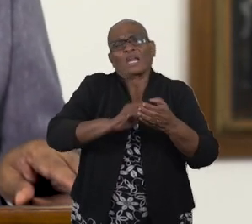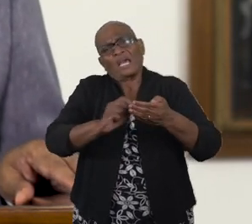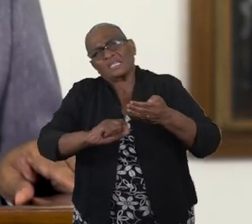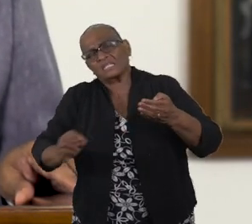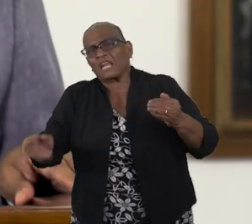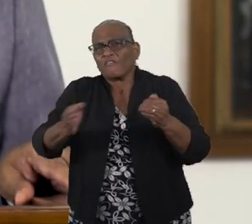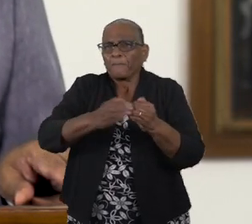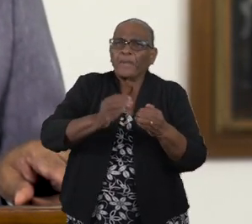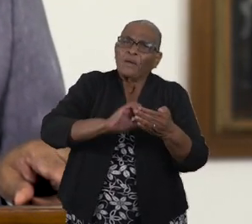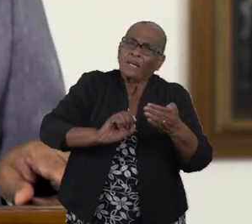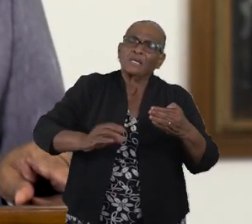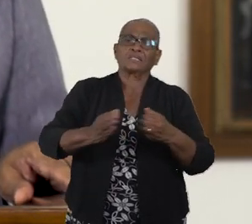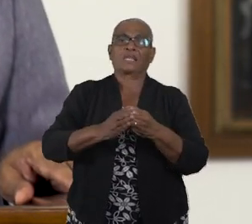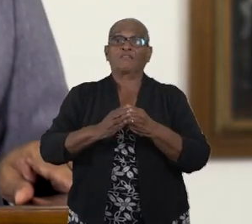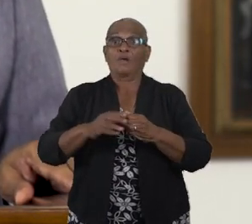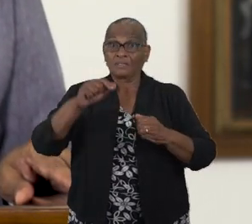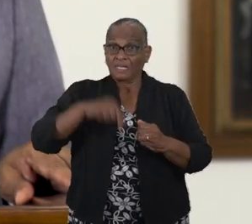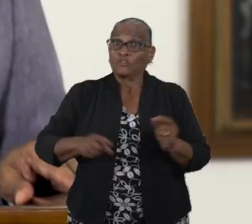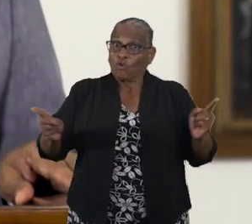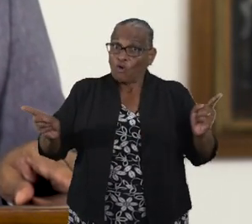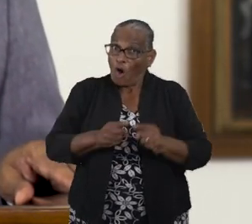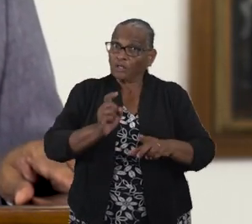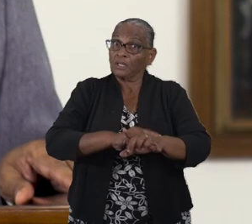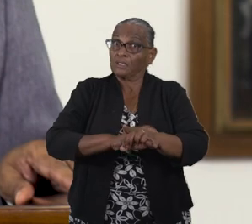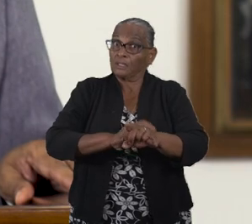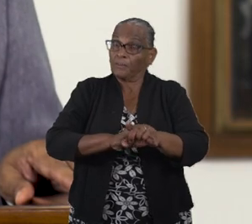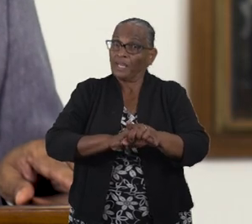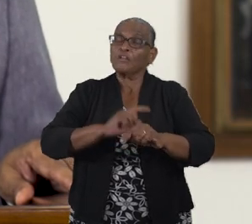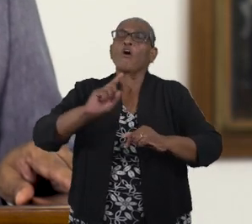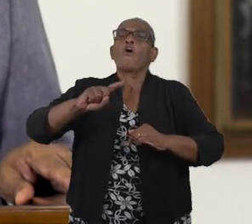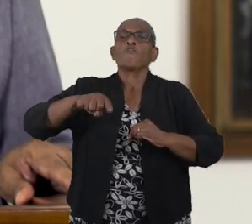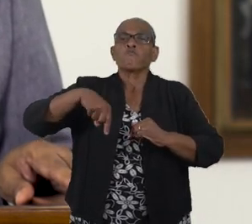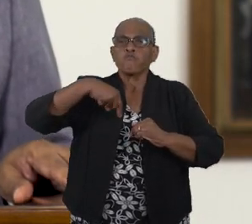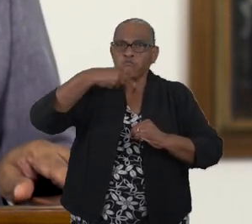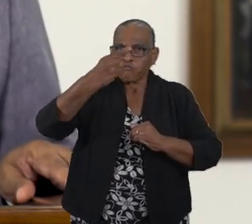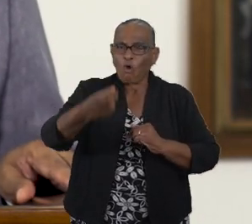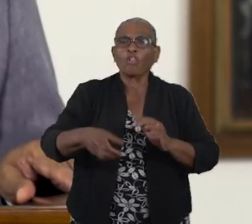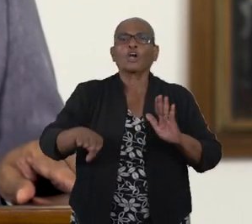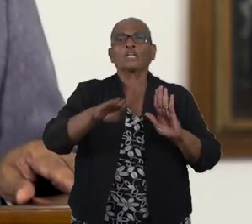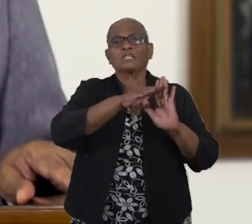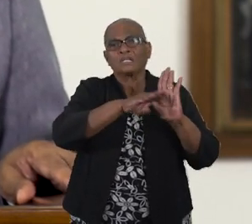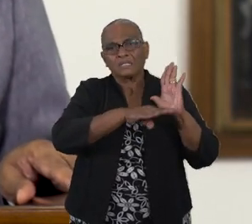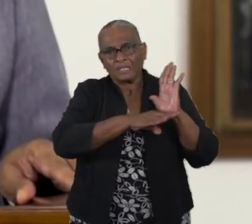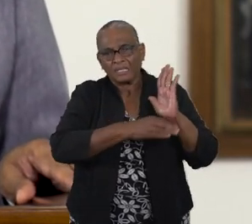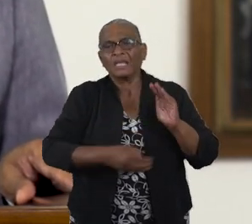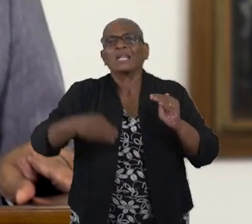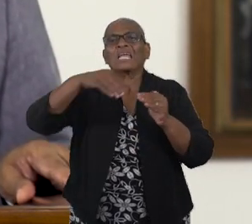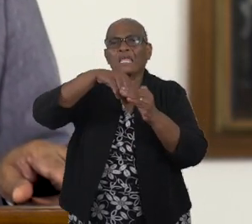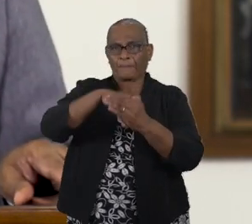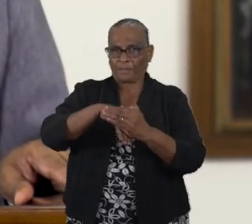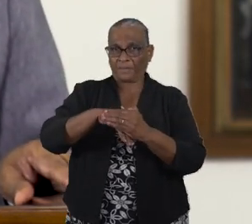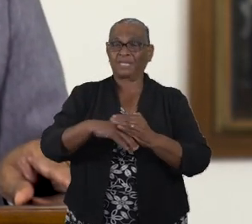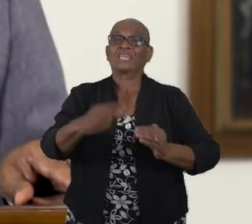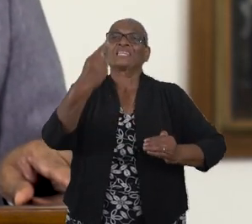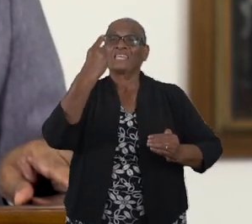beschreven. Op zeer korte termijn zullen de volgende protocollen worden geïmplementeerd.